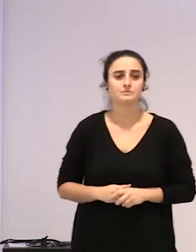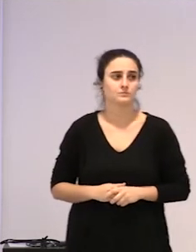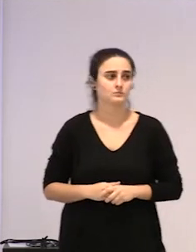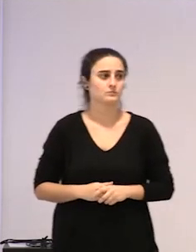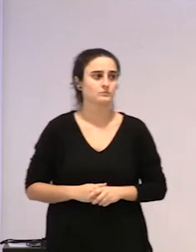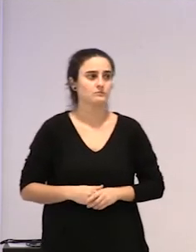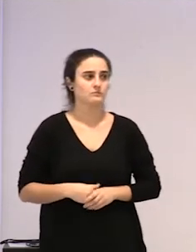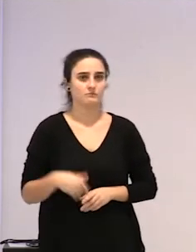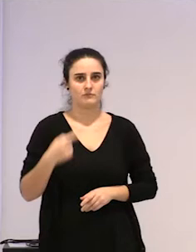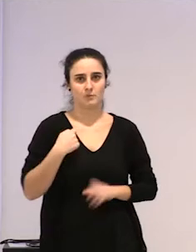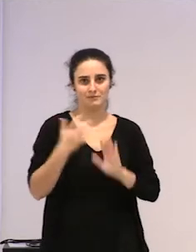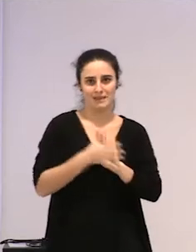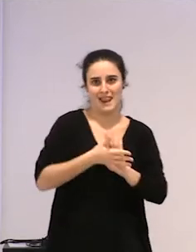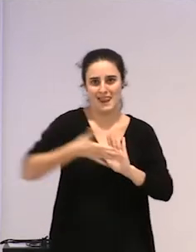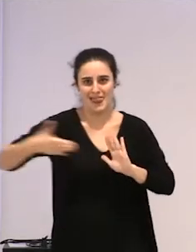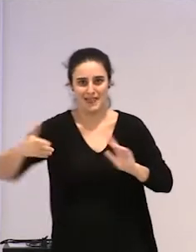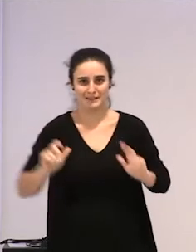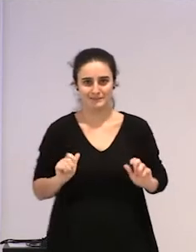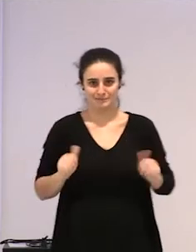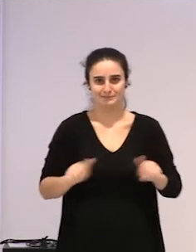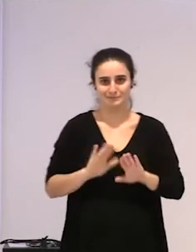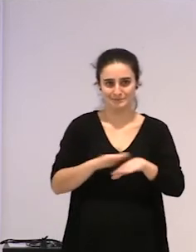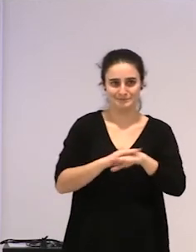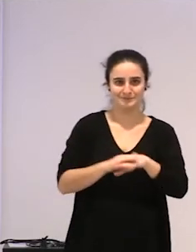pixkal usatu naiz, zarrera honetan, barka idazue,